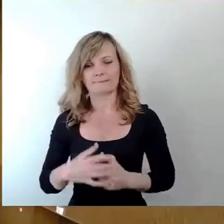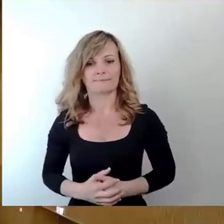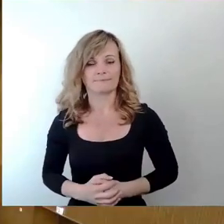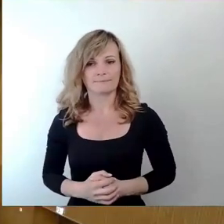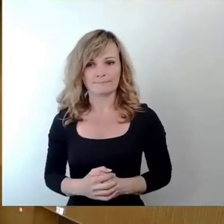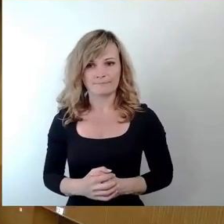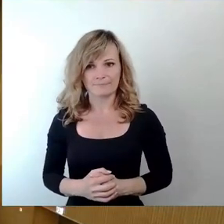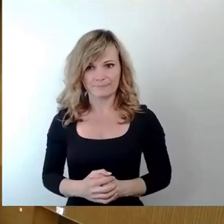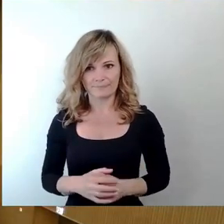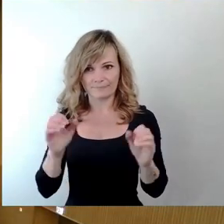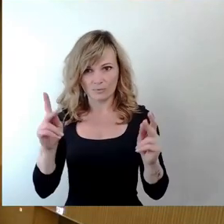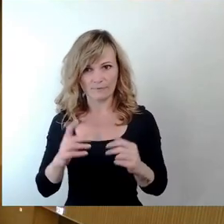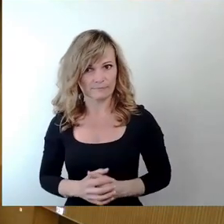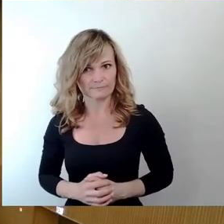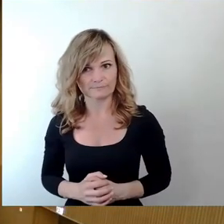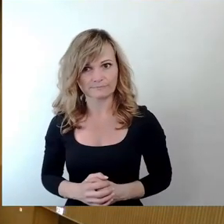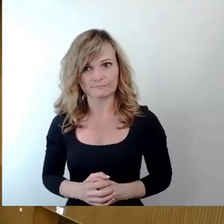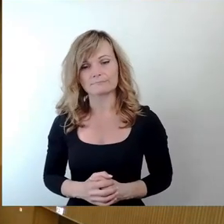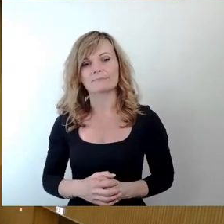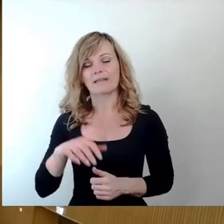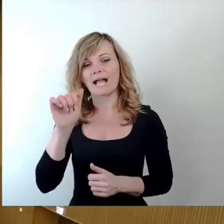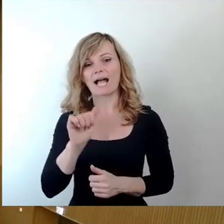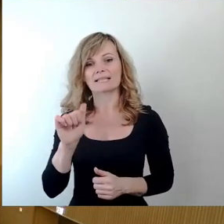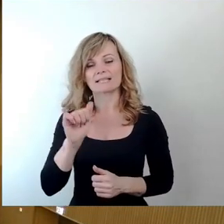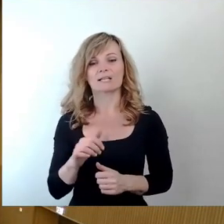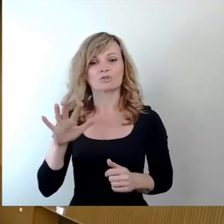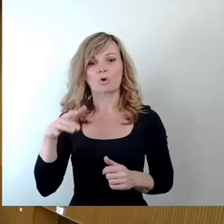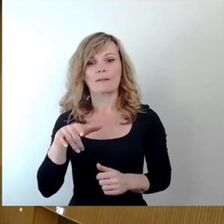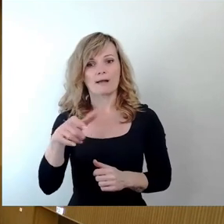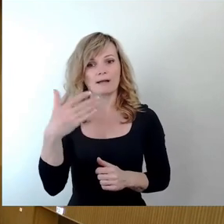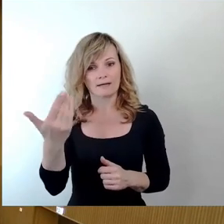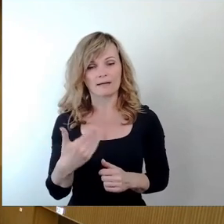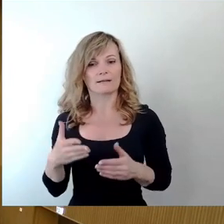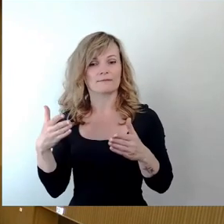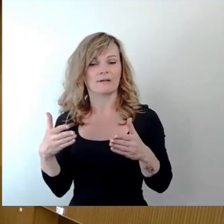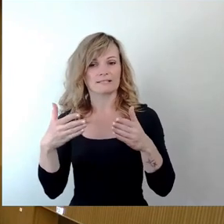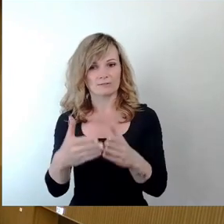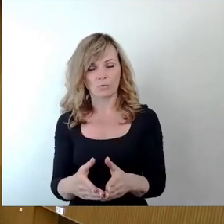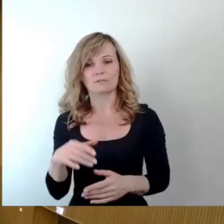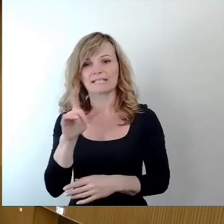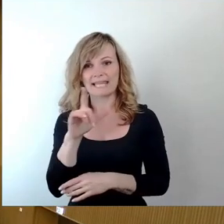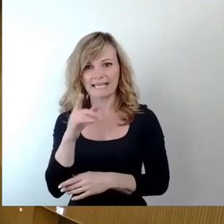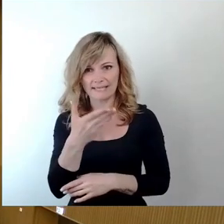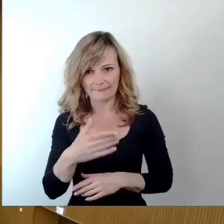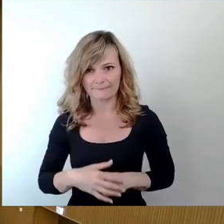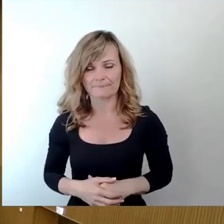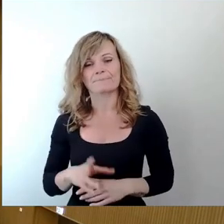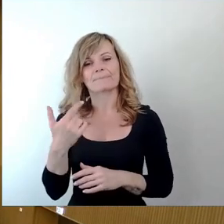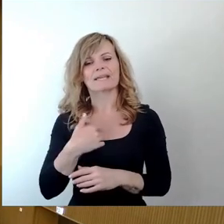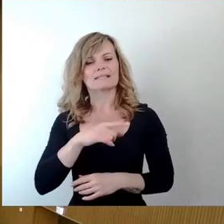Okay. André Scholbach, Fraktion Die Linke. Ich beantrage zu